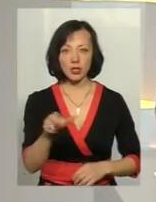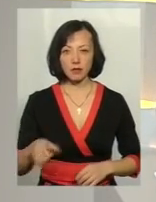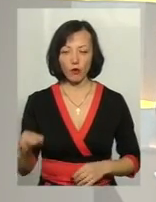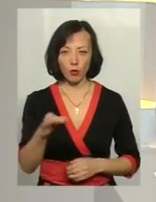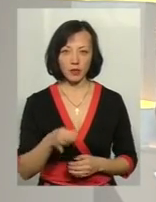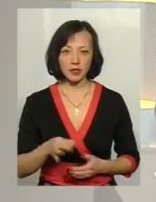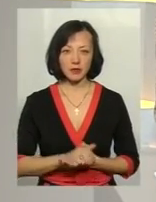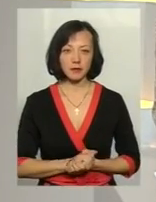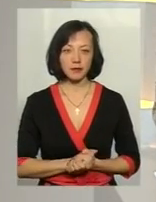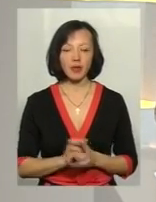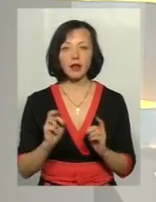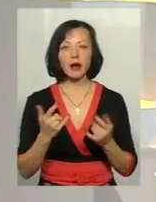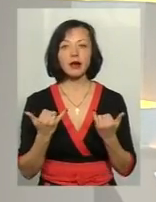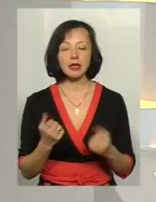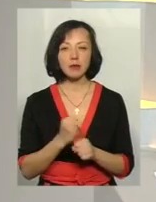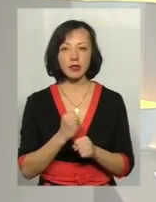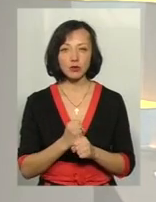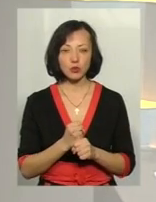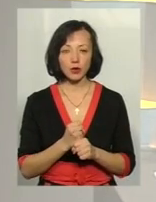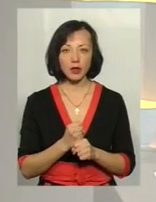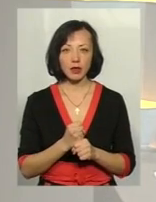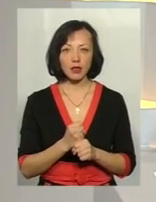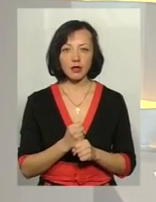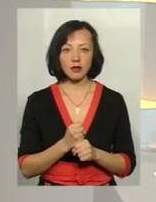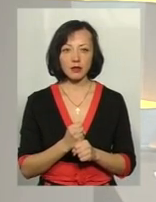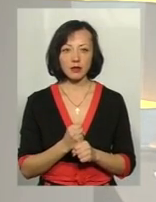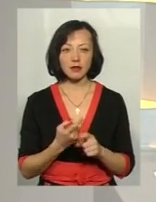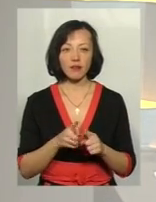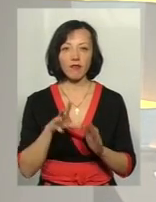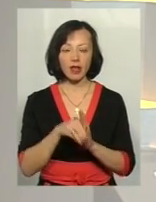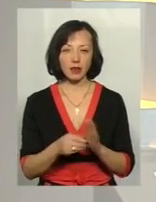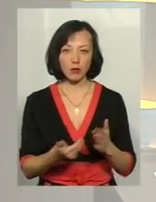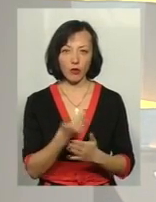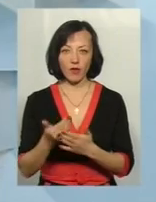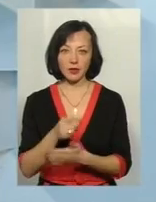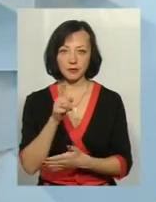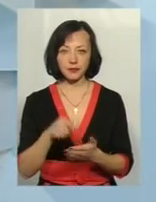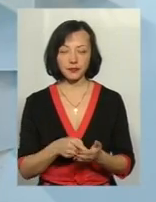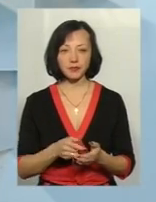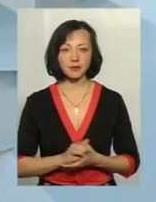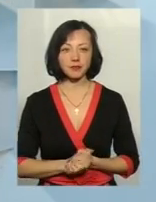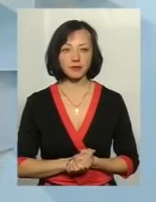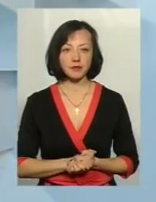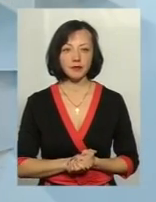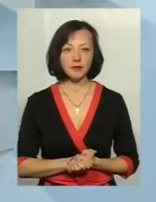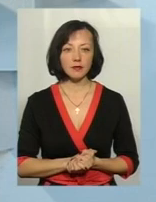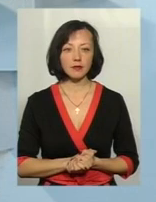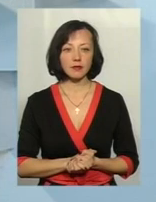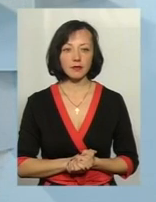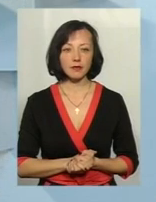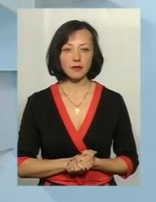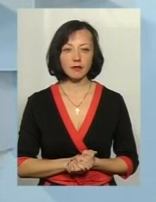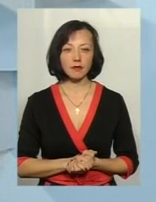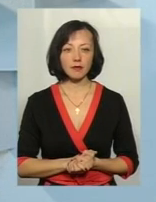загалом в Україні, як нині працює система з введеннями техновацій? Дійсно, Ганна, цей процес стає